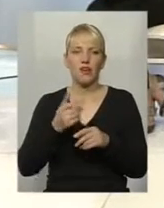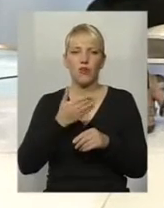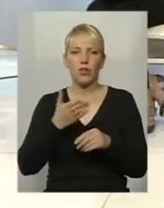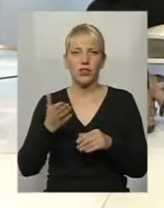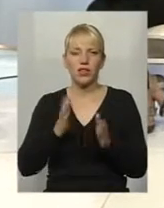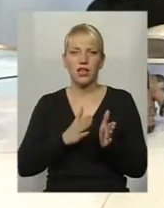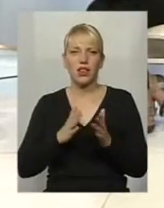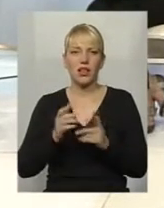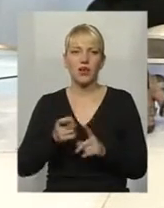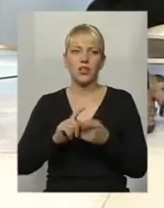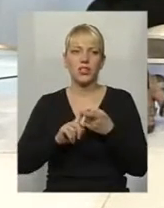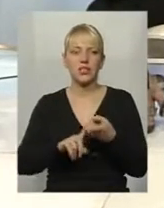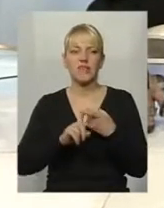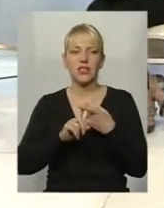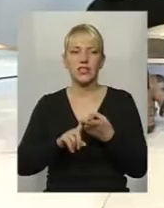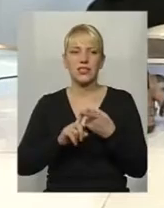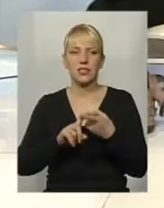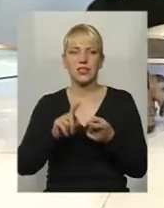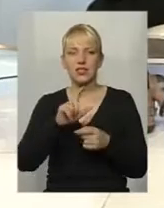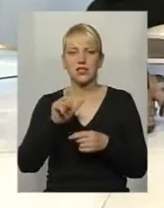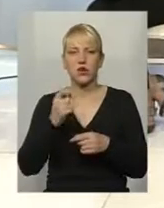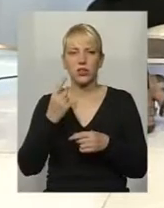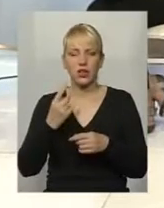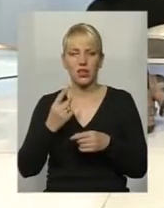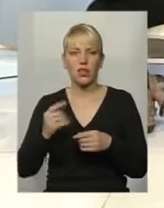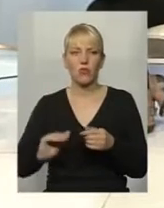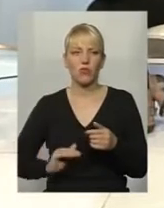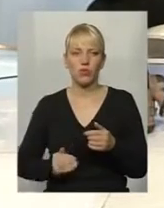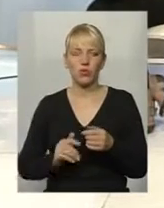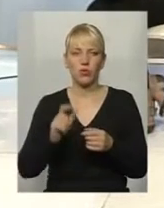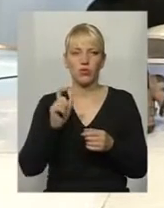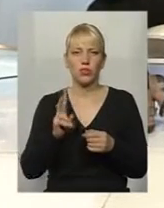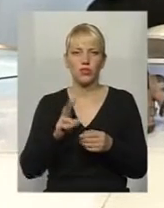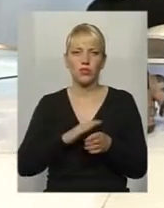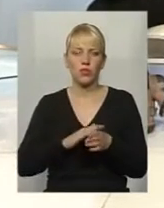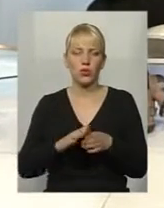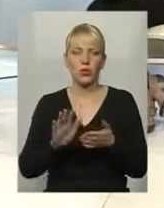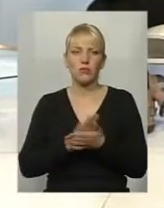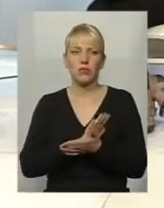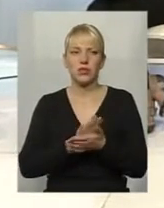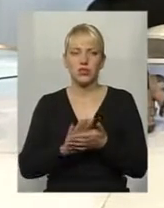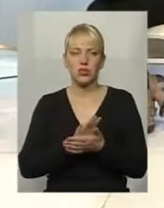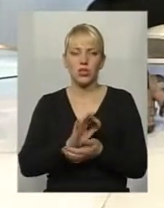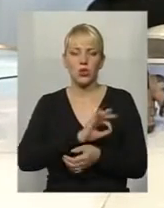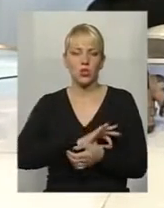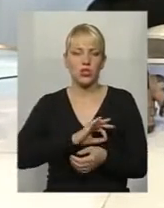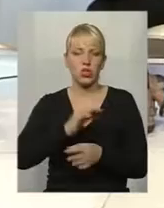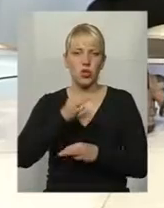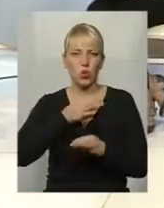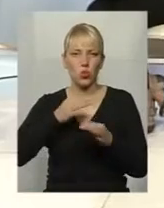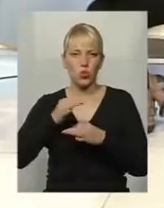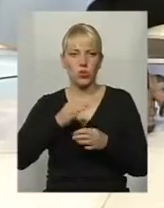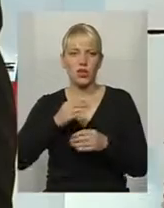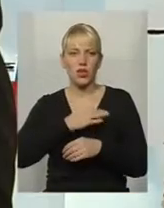зв'язки з одною фірмою, з одна людина, яка їм це виконує. Безкоштовно. Юридичні консультації,